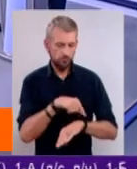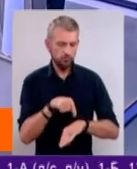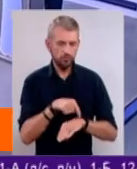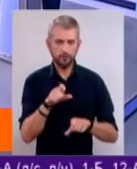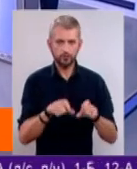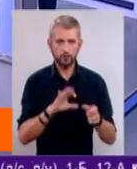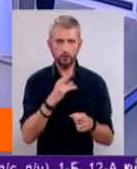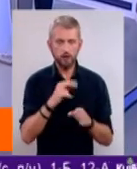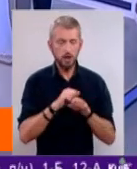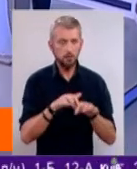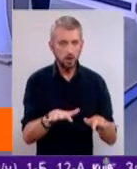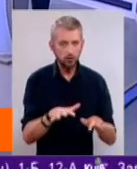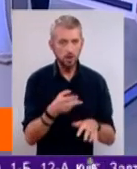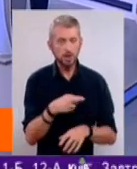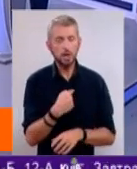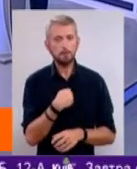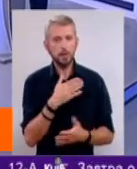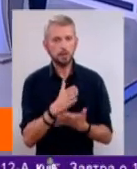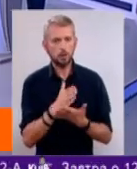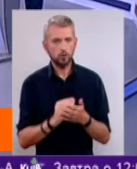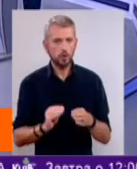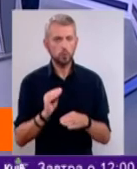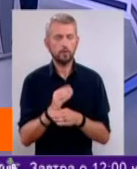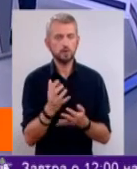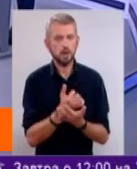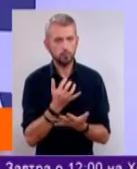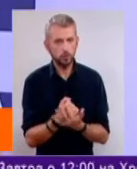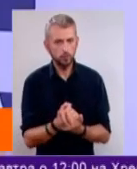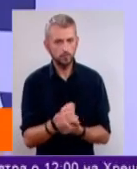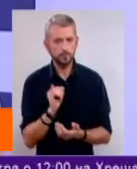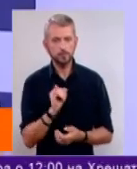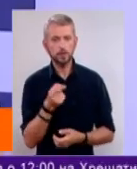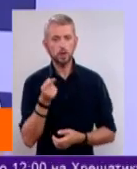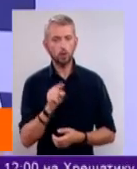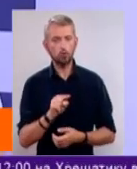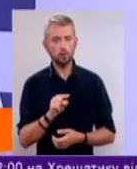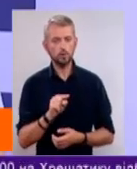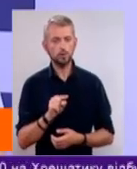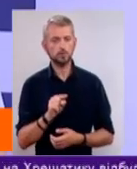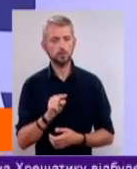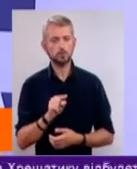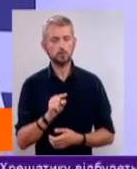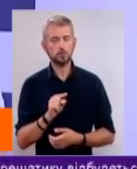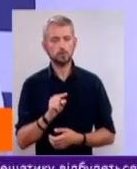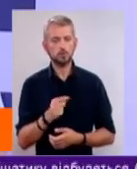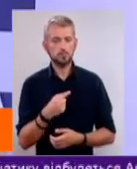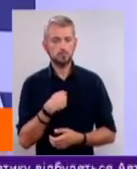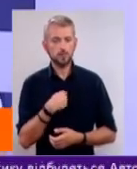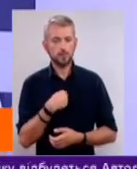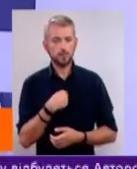мережах, він для мене є додатковим заробітком. І тому я